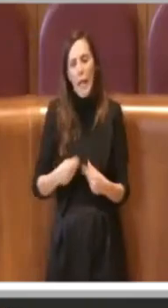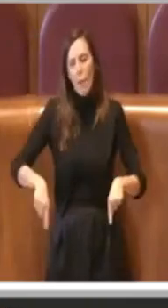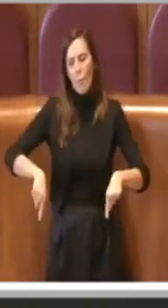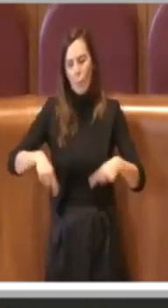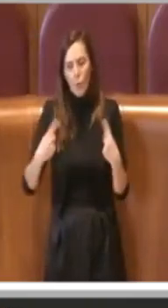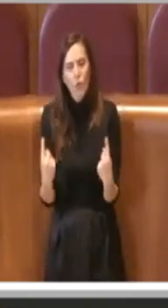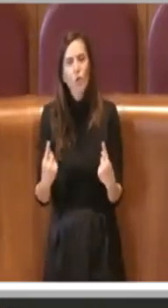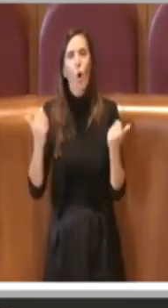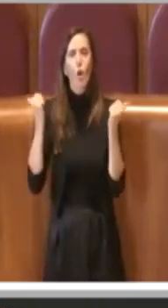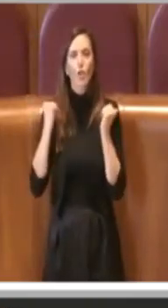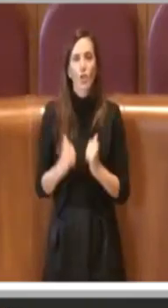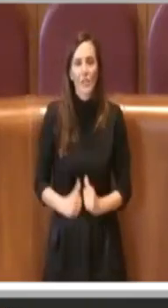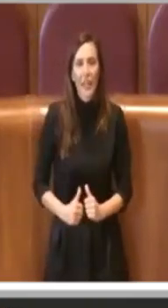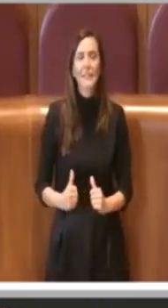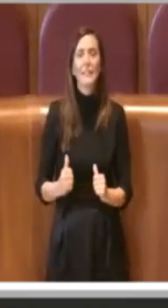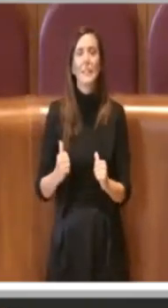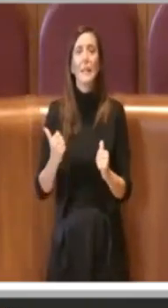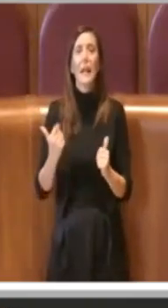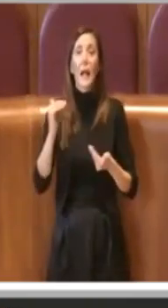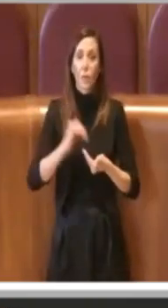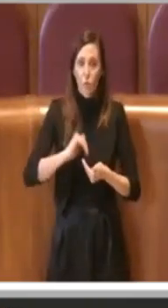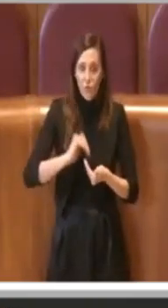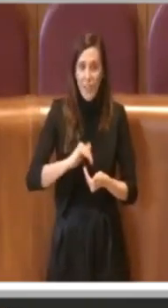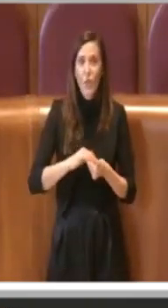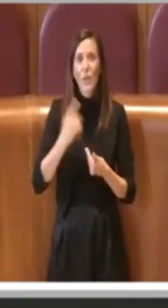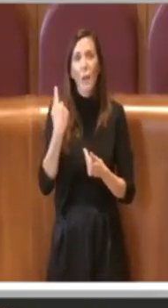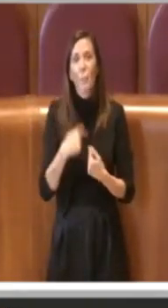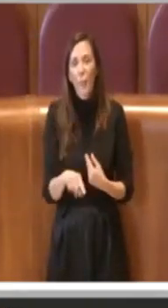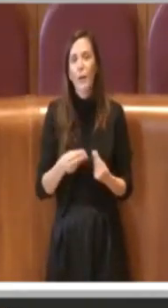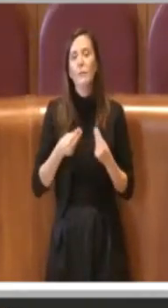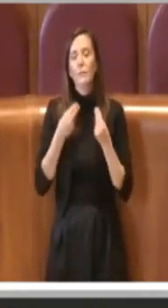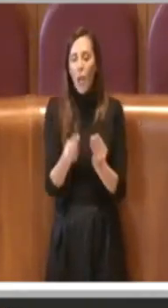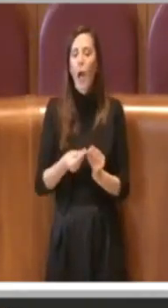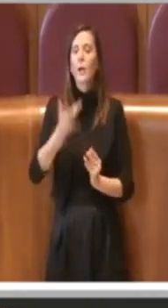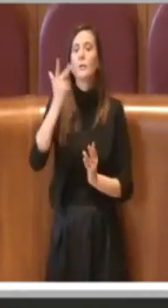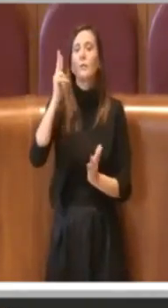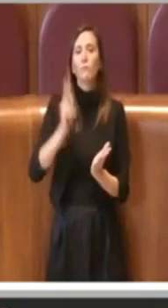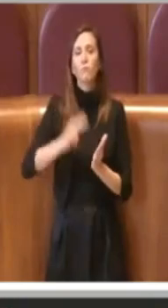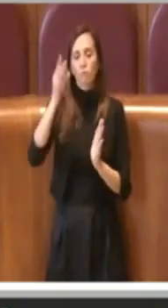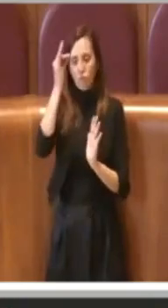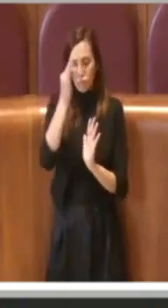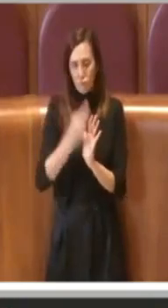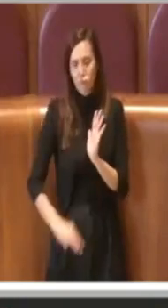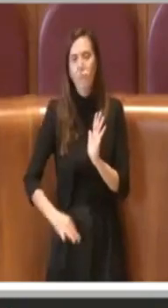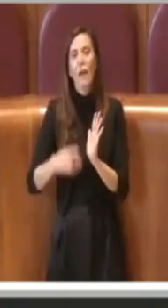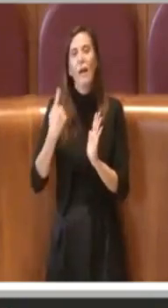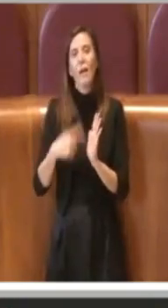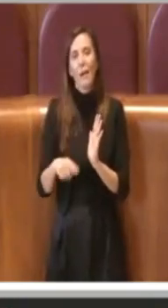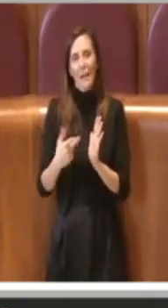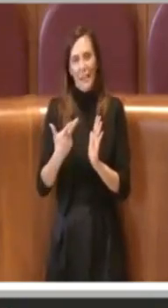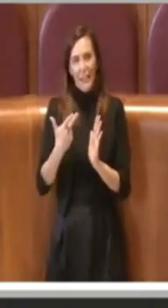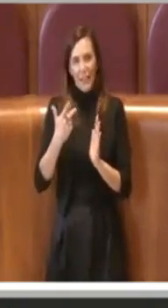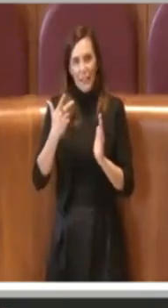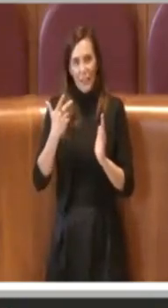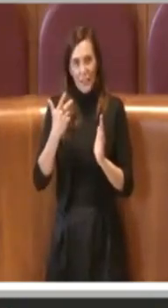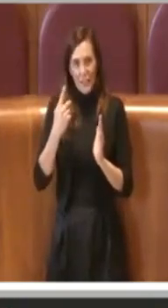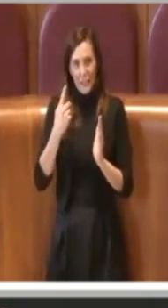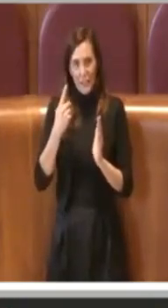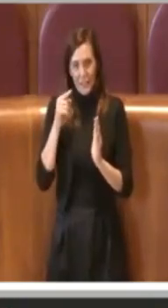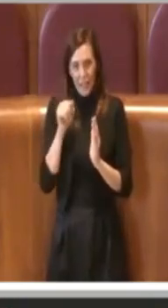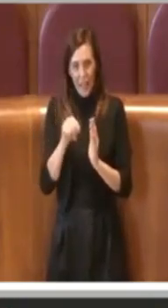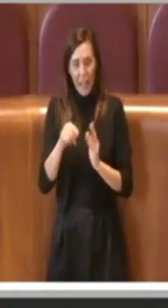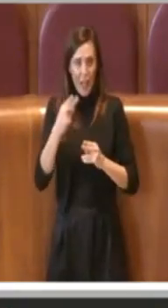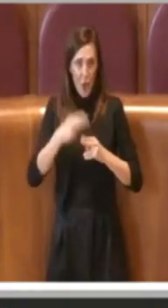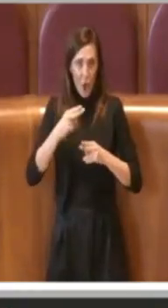con le associazioni per delinare le strategie sulla politica del cibo a Roma. Io credo che questi